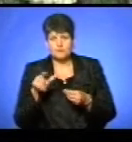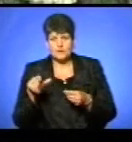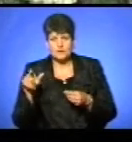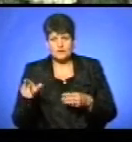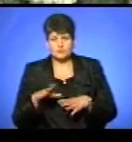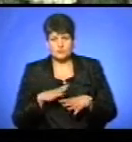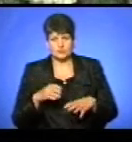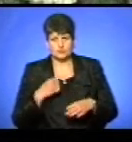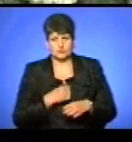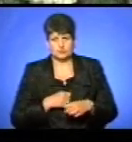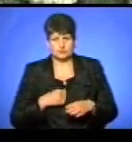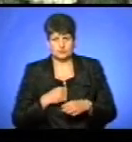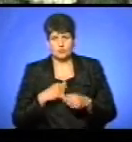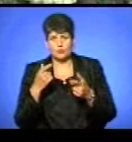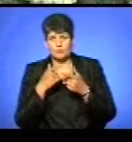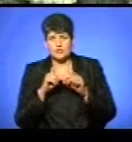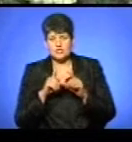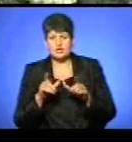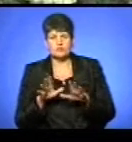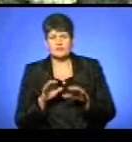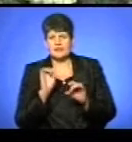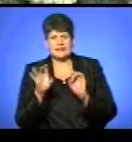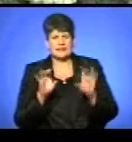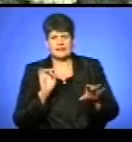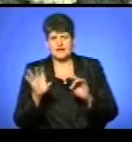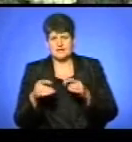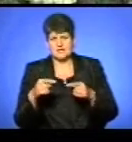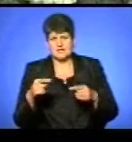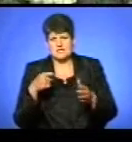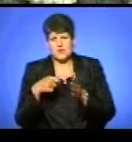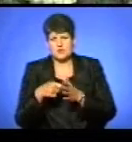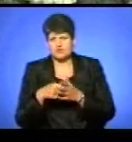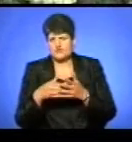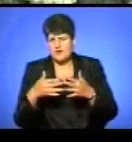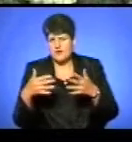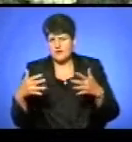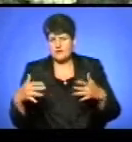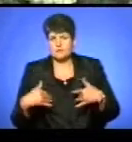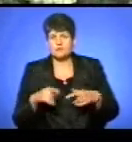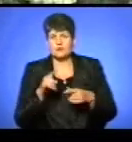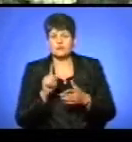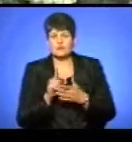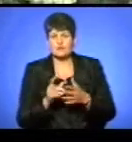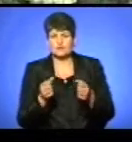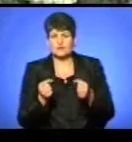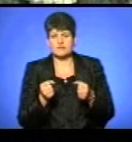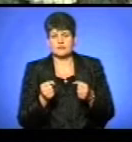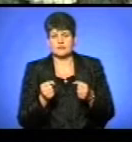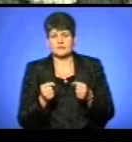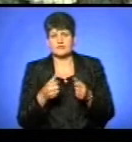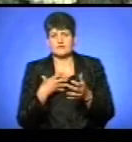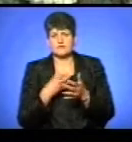не були агресивні люди попереджують, щоб не кидали ніякого зайвого харчування, тому що ми мусимо їх утримати в своїх